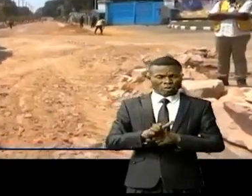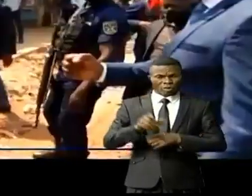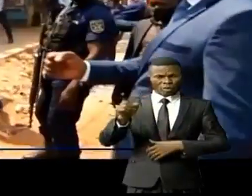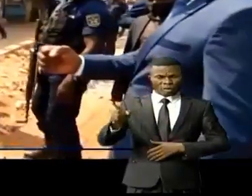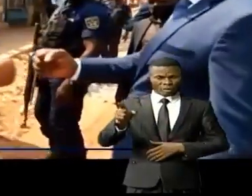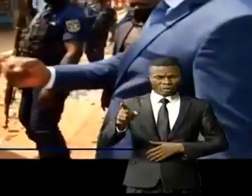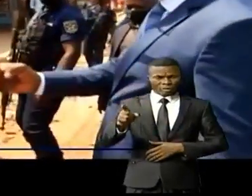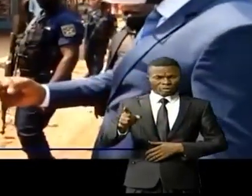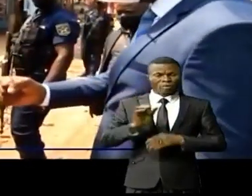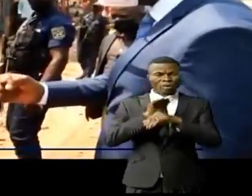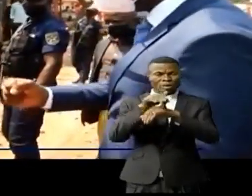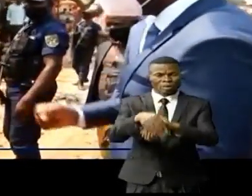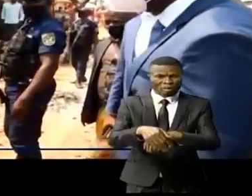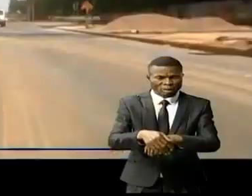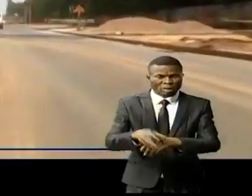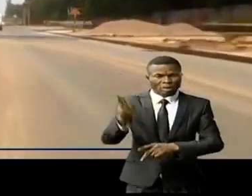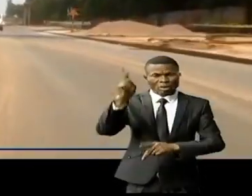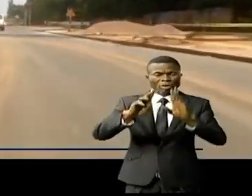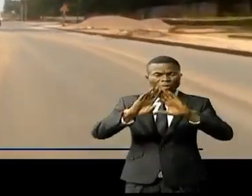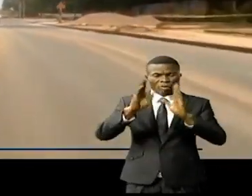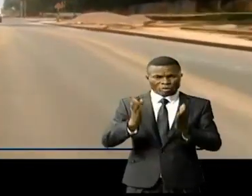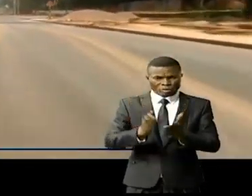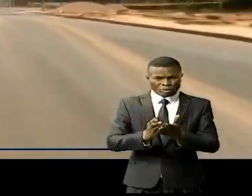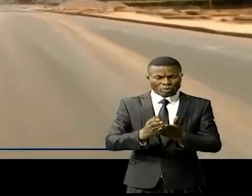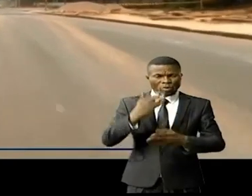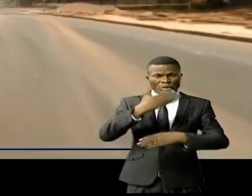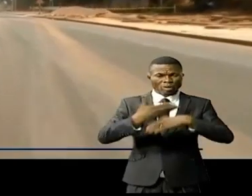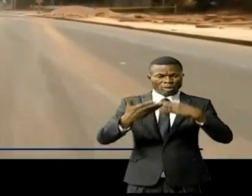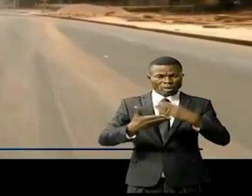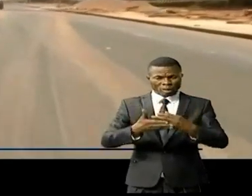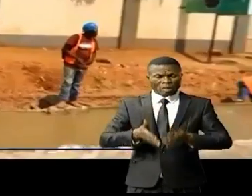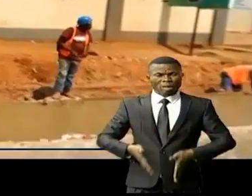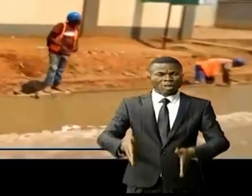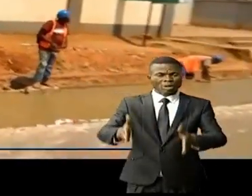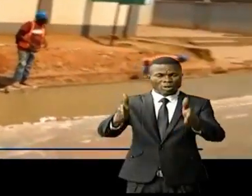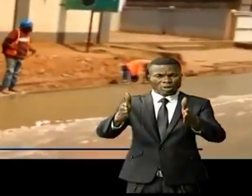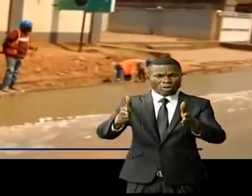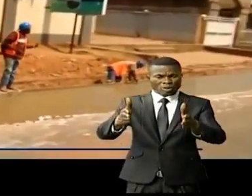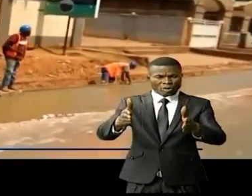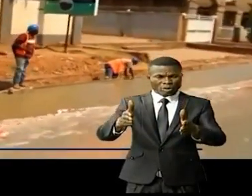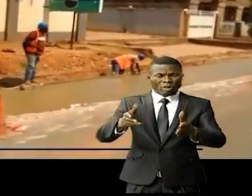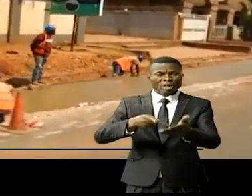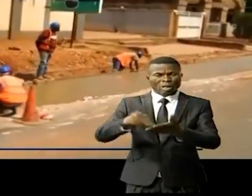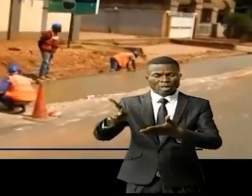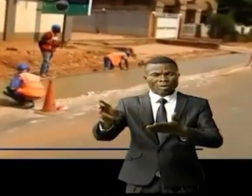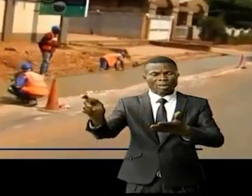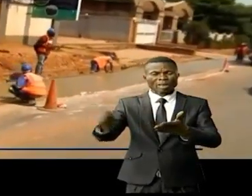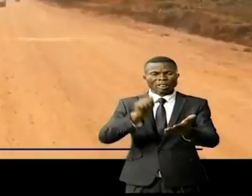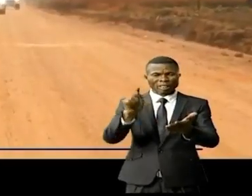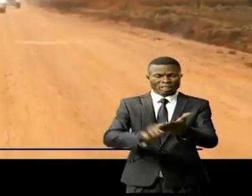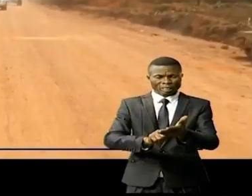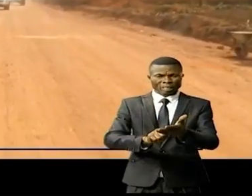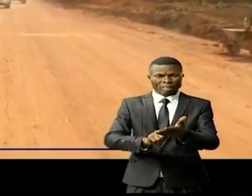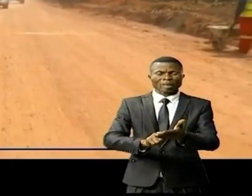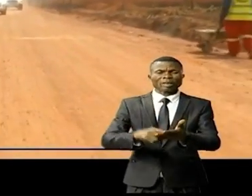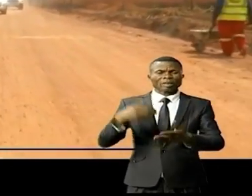la participation des populations à la construction de toutes ces routes en payant ses taxes et autres impôts.